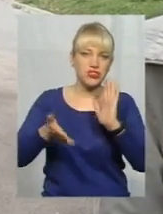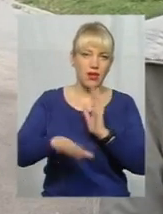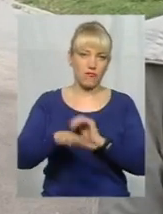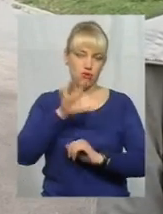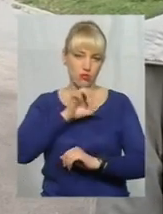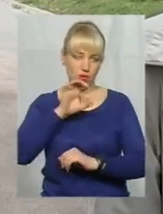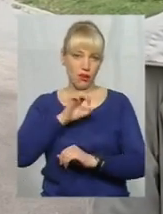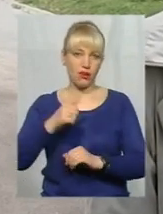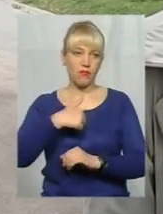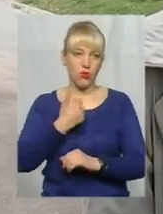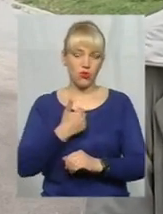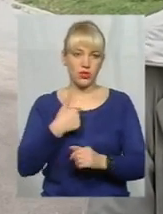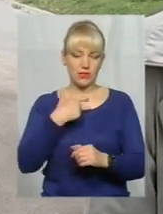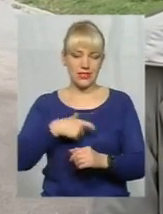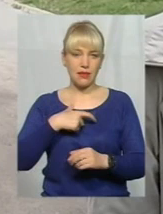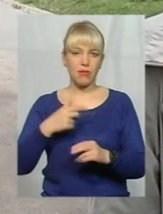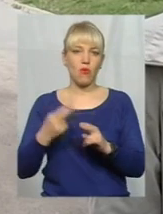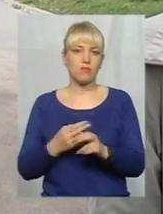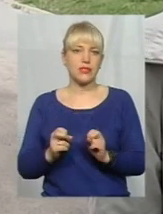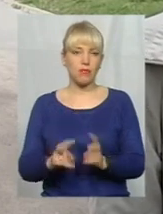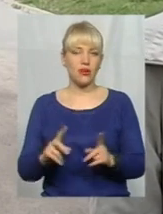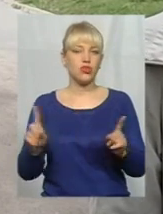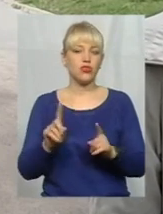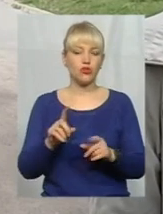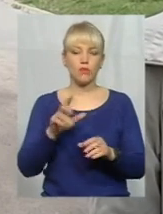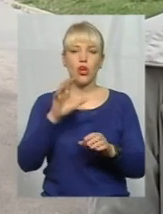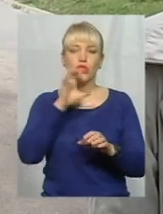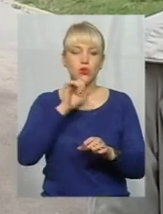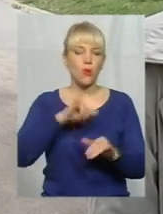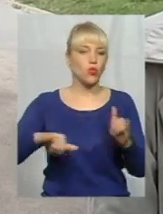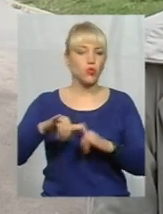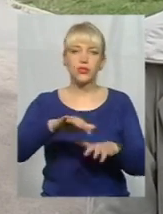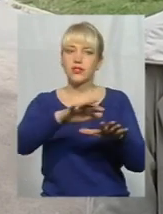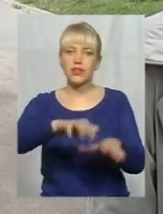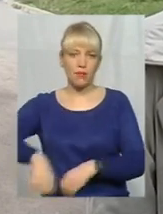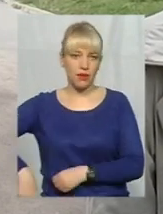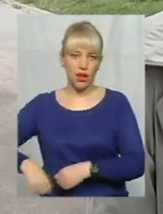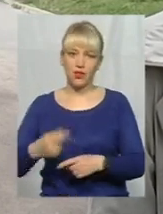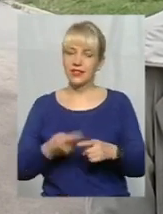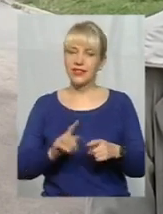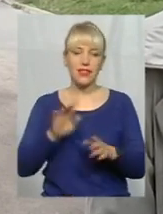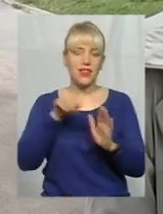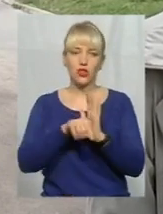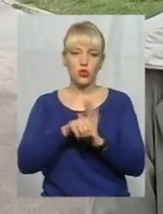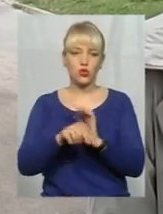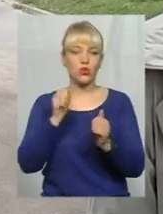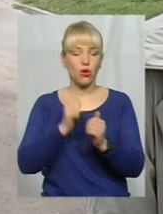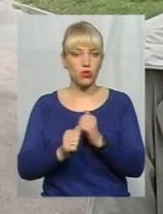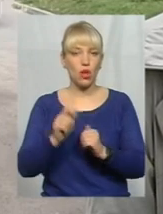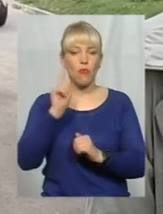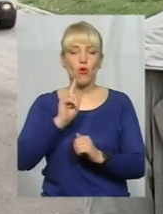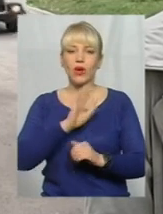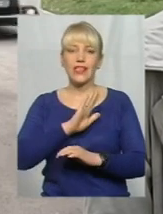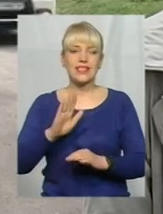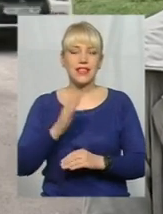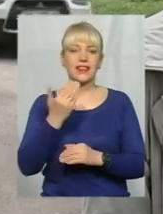Ми хочемо себе убезпечити, щоб їх кудись забрали, тому що це не стосується кожного, поки це не стосується